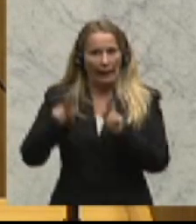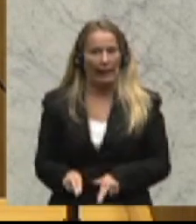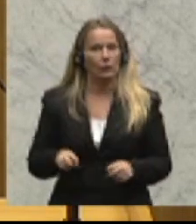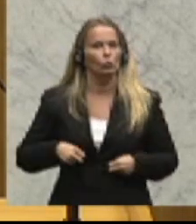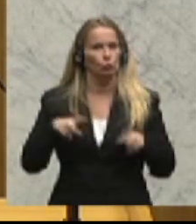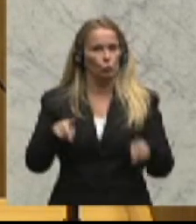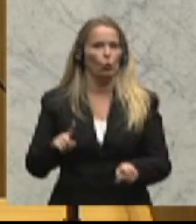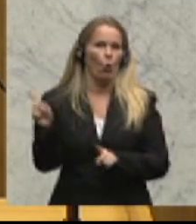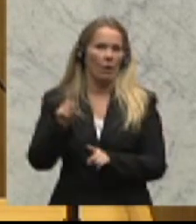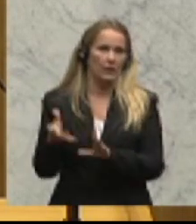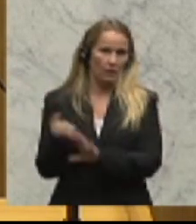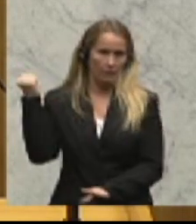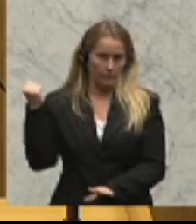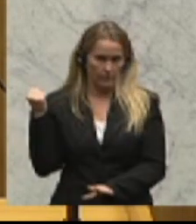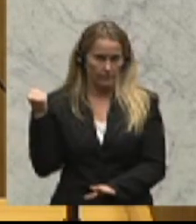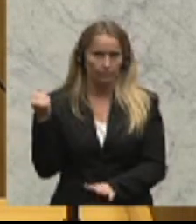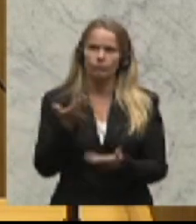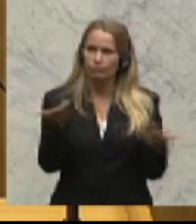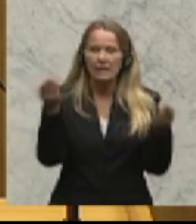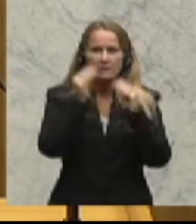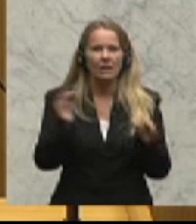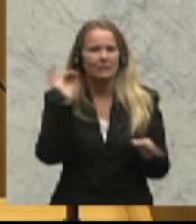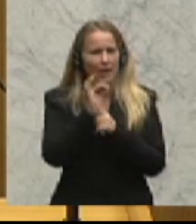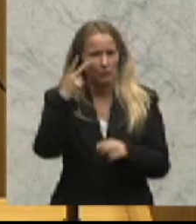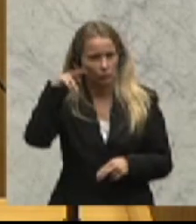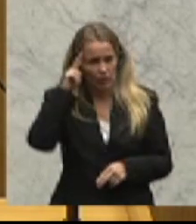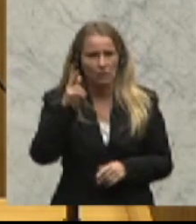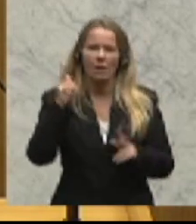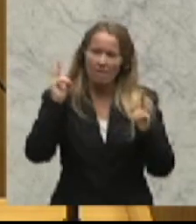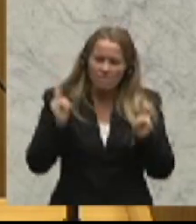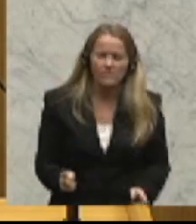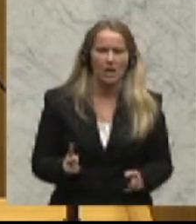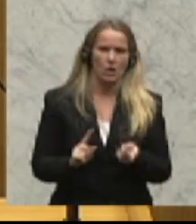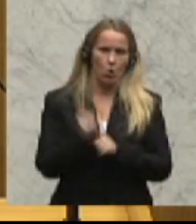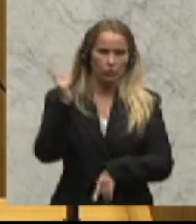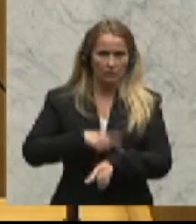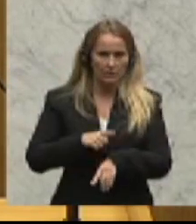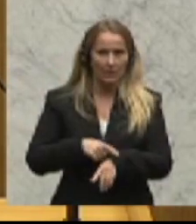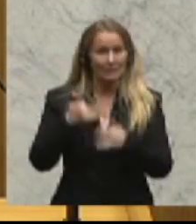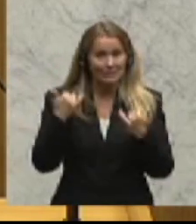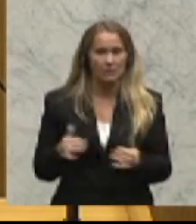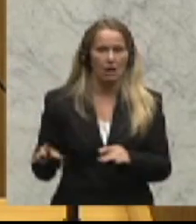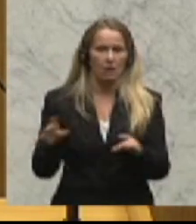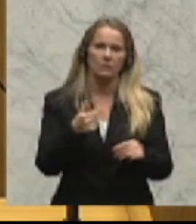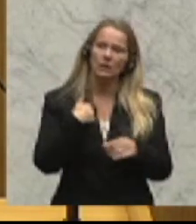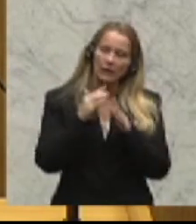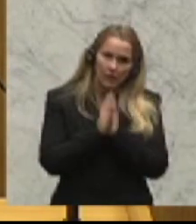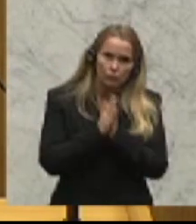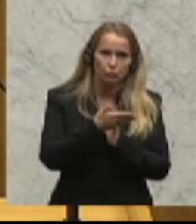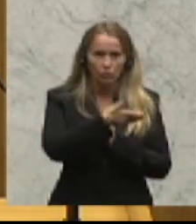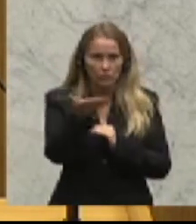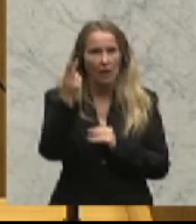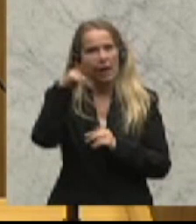nicht beschneidet. Sehr geehrte Damen und Herren, es ist wirklich höchst an der Zeit zu handeln. Ich ersuche Sie, Herr